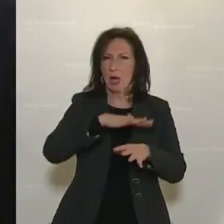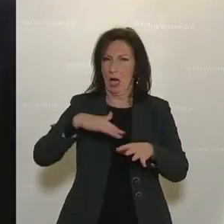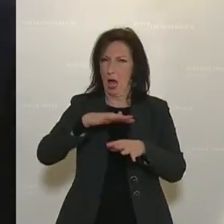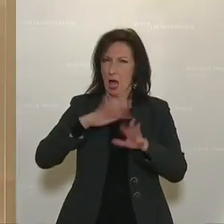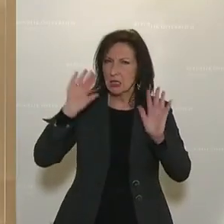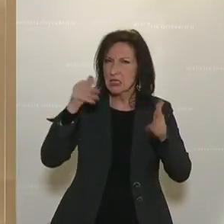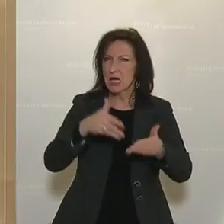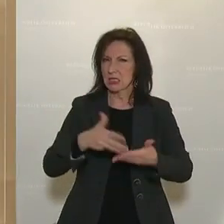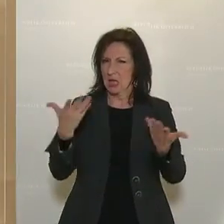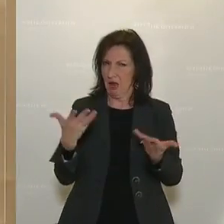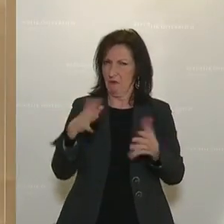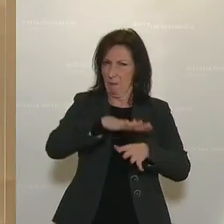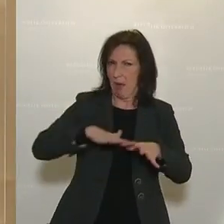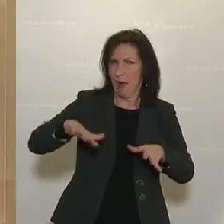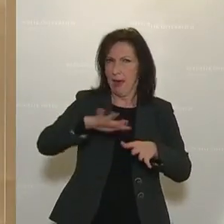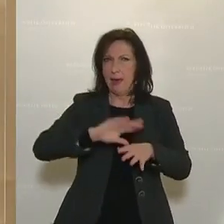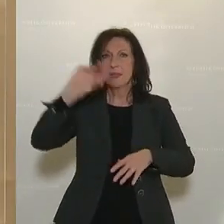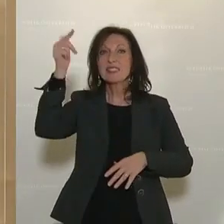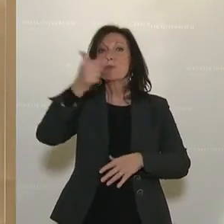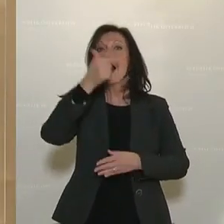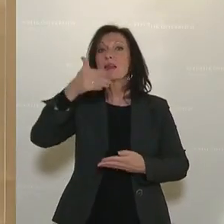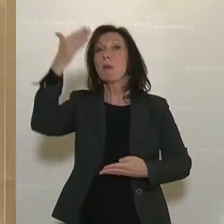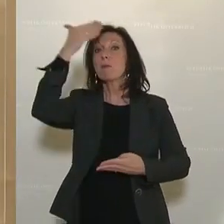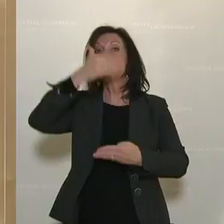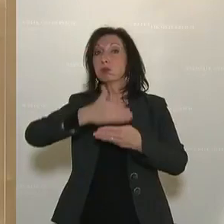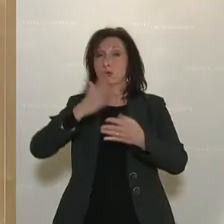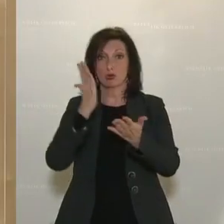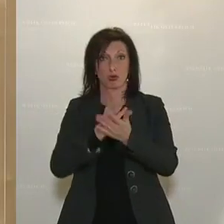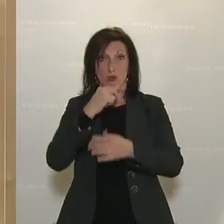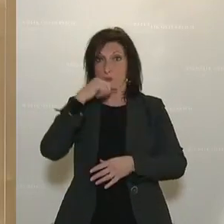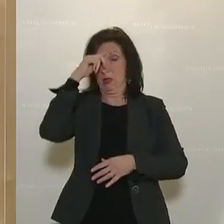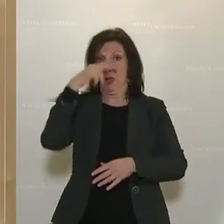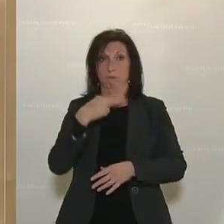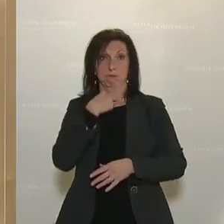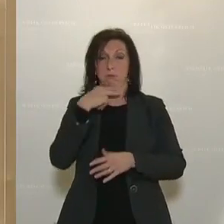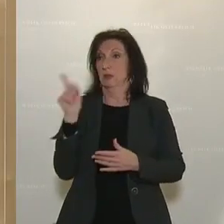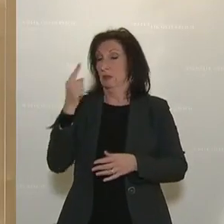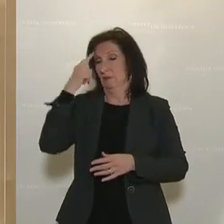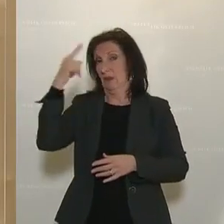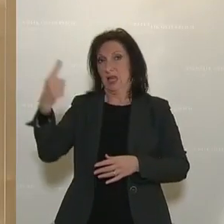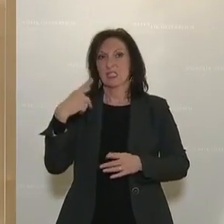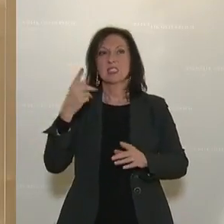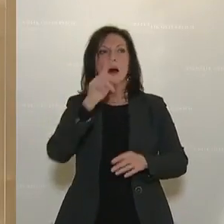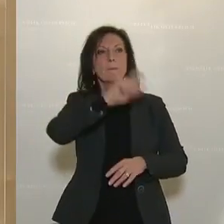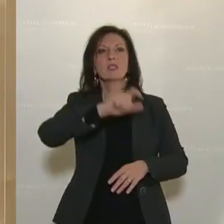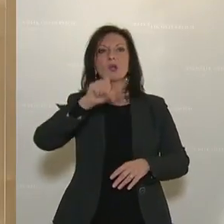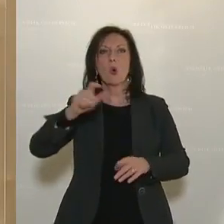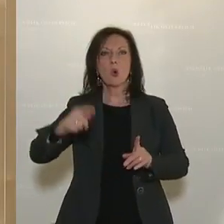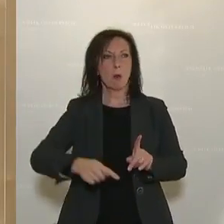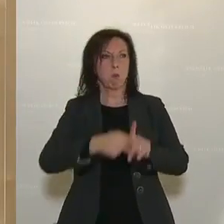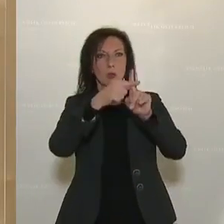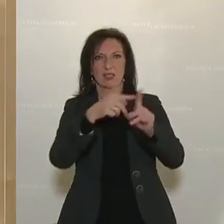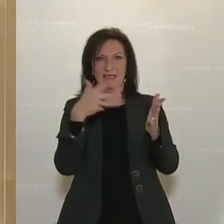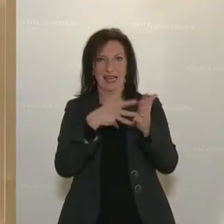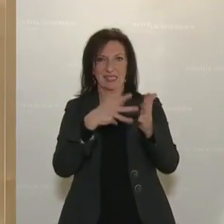vor Beginn des zweiten harten Lockdowns erreicht gewesen sind. Sie wissen, dass die Höchstwerte bei den positiv Getesteten und bei der